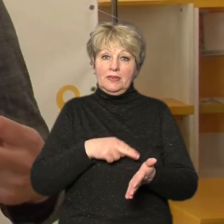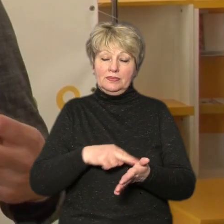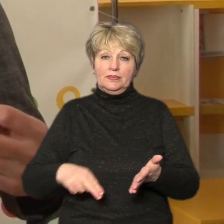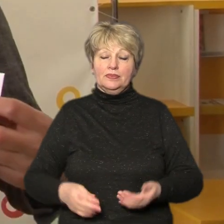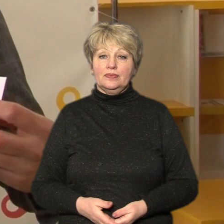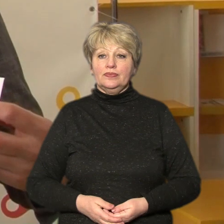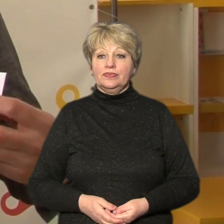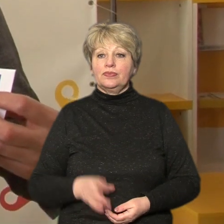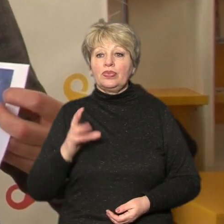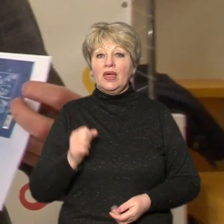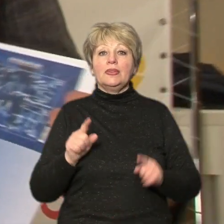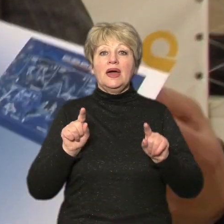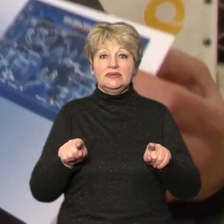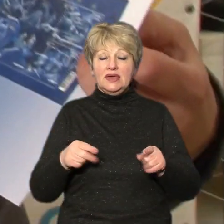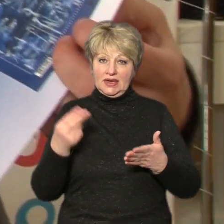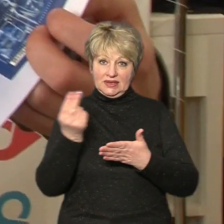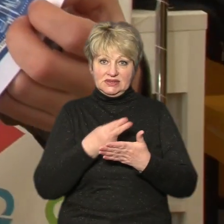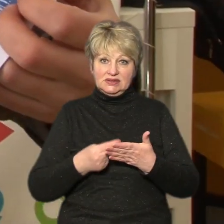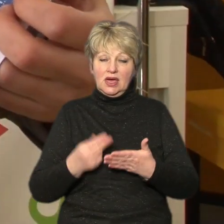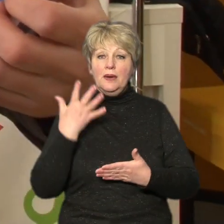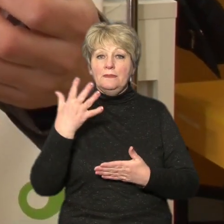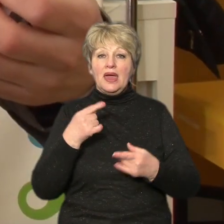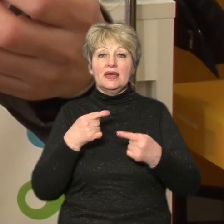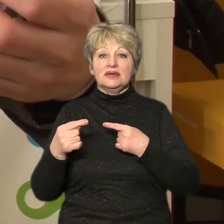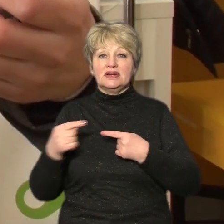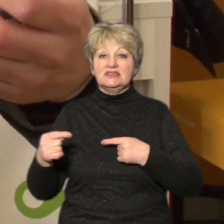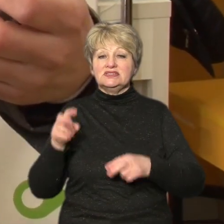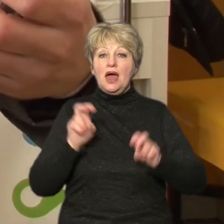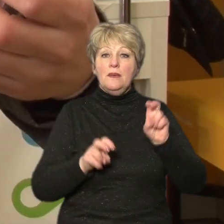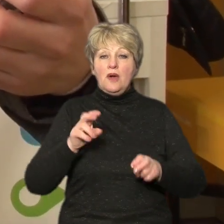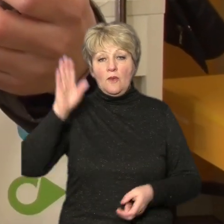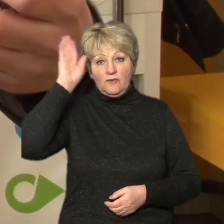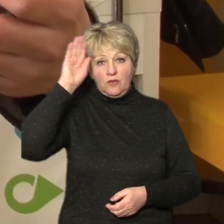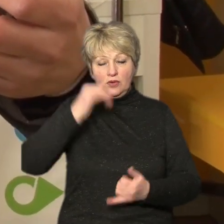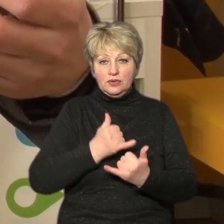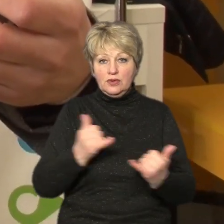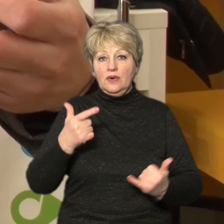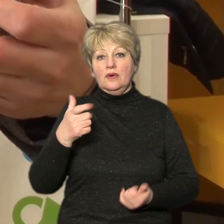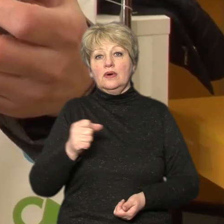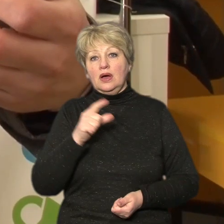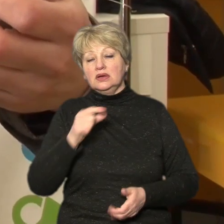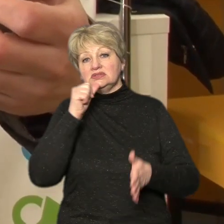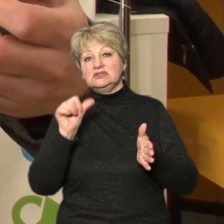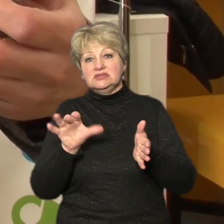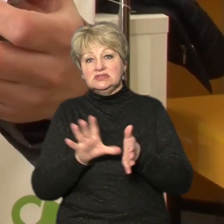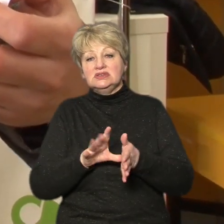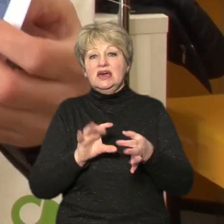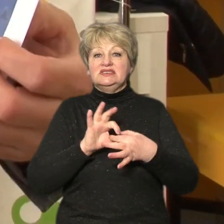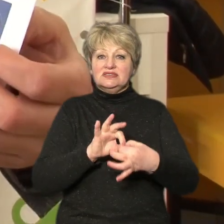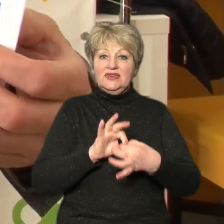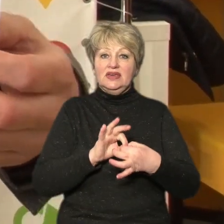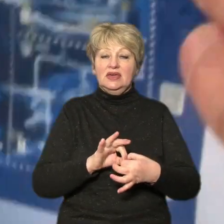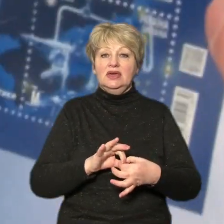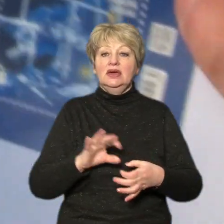На ній зображено 5 різних підприємств, водопостачання, газовики, енергетики, зв'язківці і